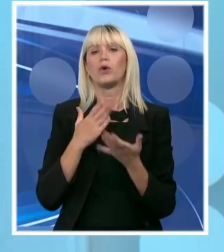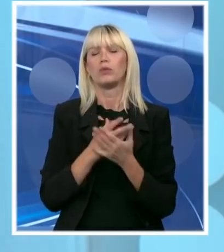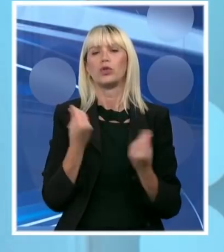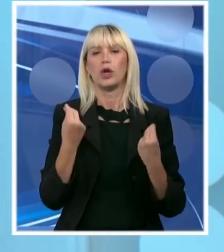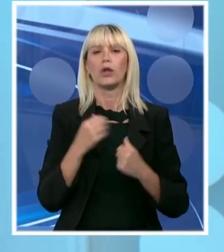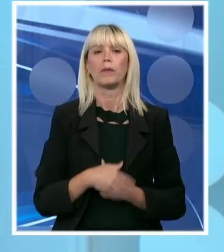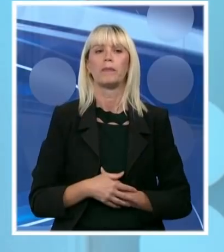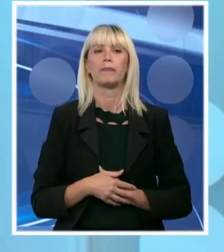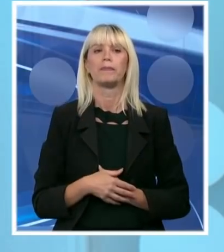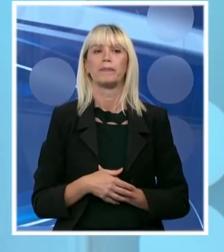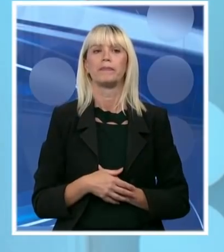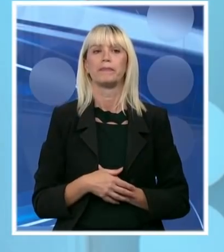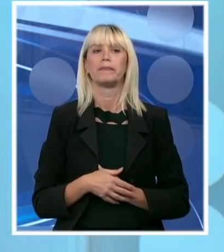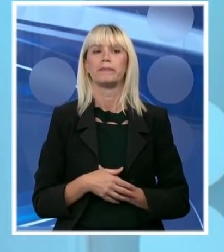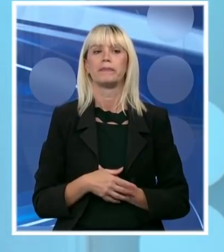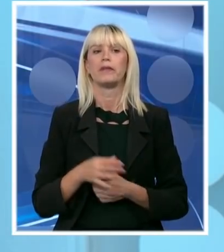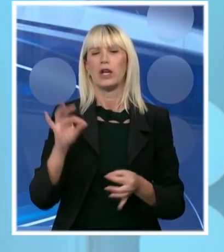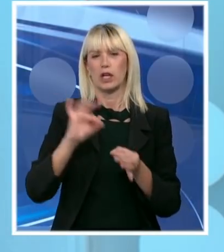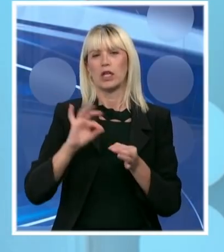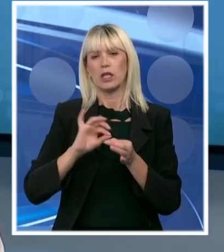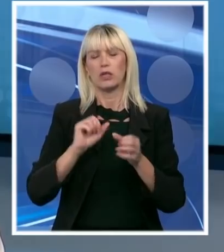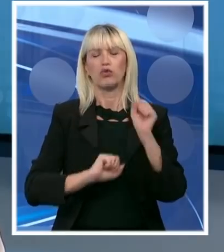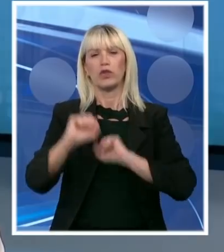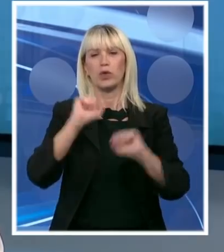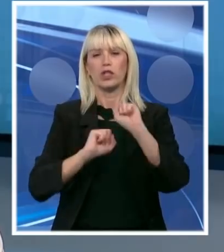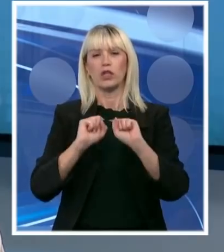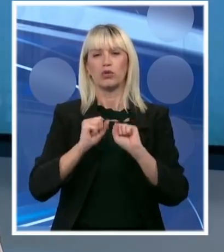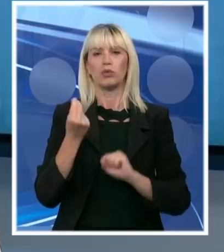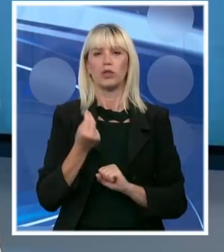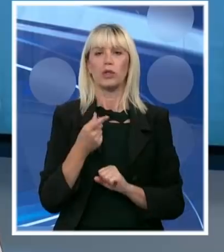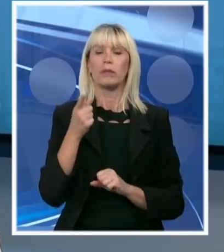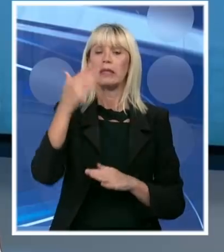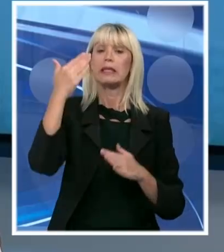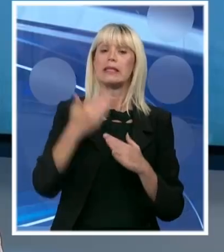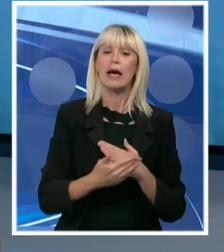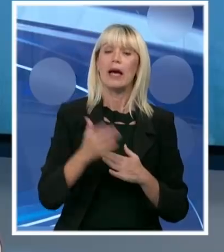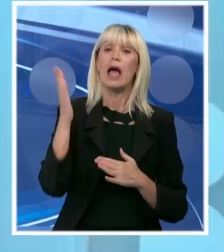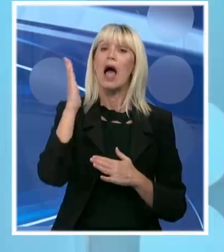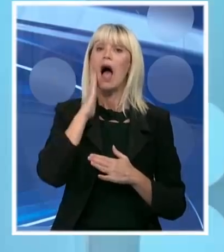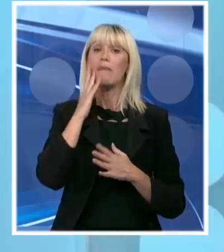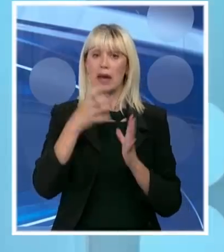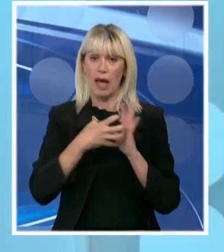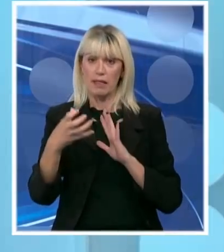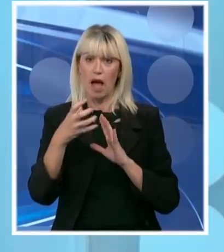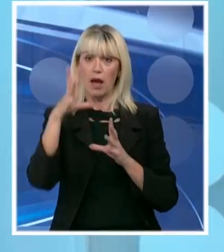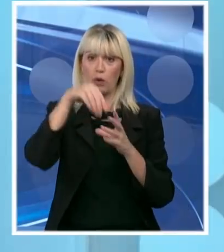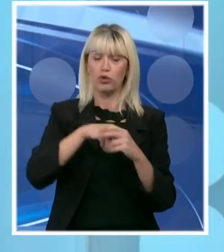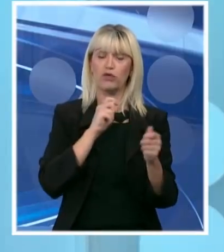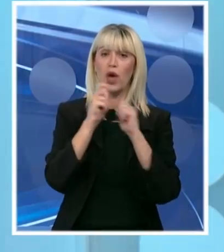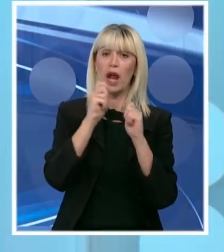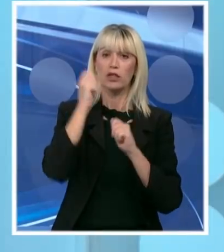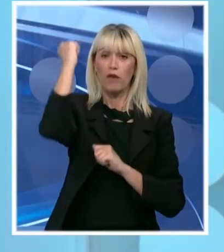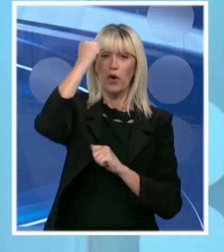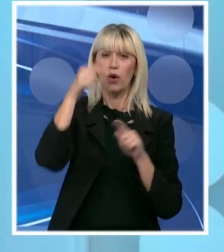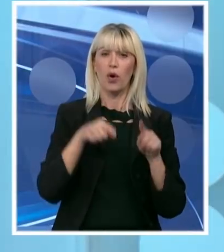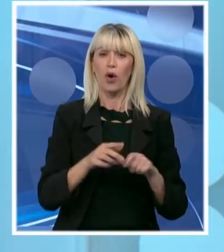I za kraj... I zaštitit ćemo i sačuvat ćemo Srbiju, da ne brinu. Je li Amerika napustila pregovore o Kosovu? Moram to da uvijem kratko. Nije, nema nikakve sumnije, očekujem